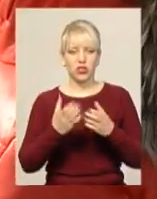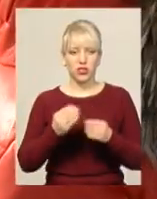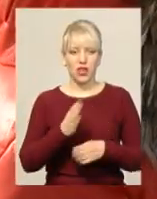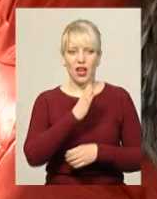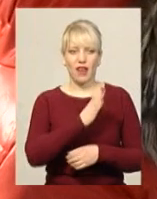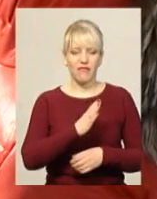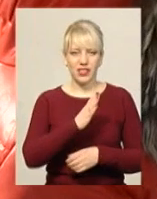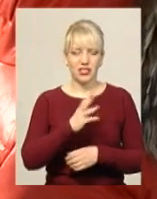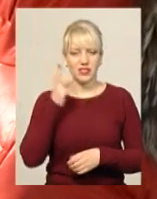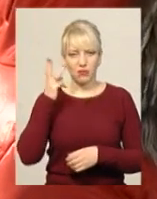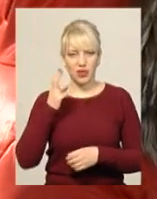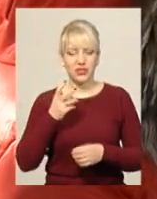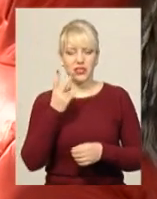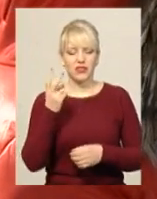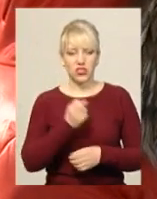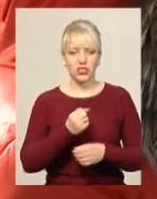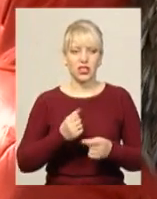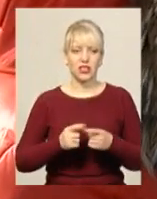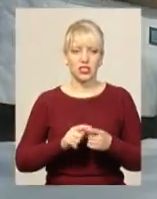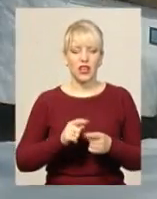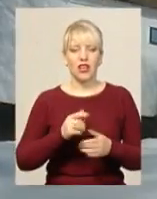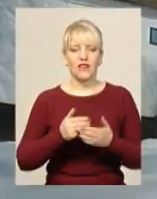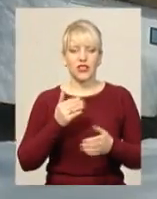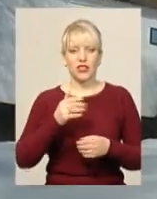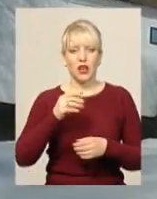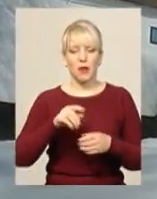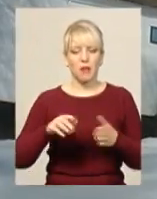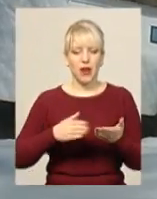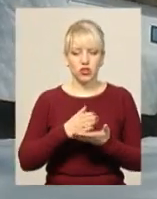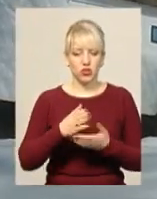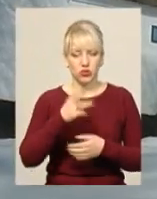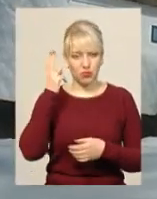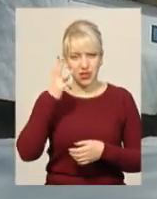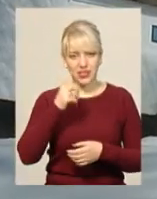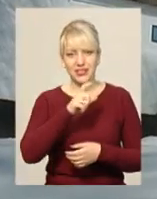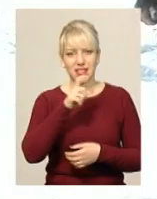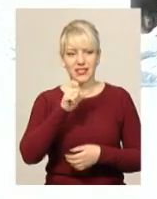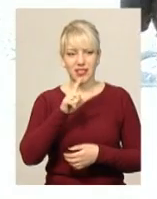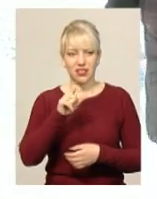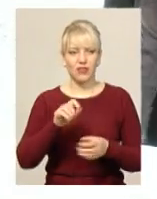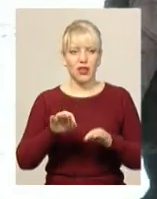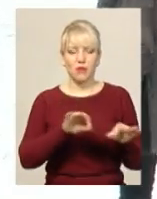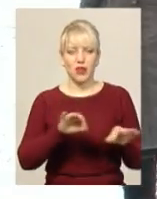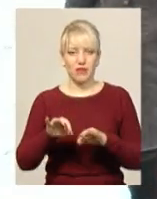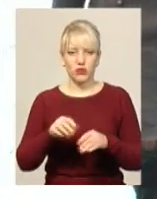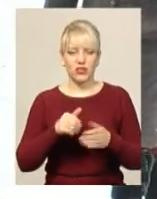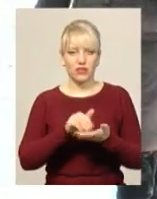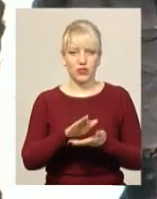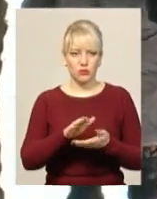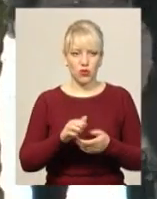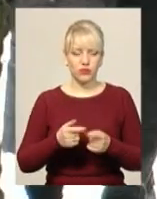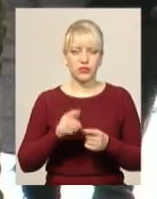– двічі на тиждень. Від маршруту Хмельницький Зіньків перевізник відмовився у грудні, каже Володимир Лужняк. Відтоді його